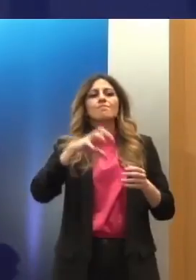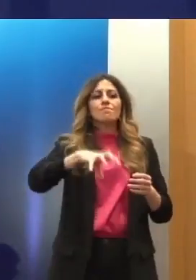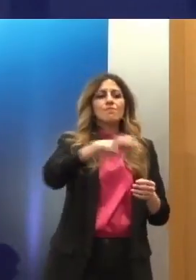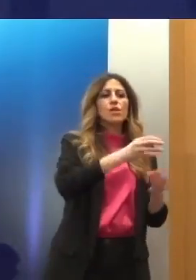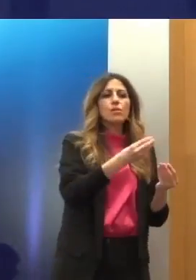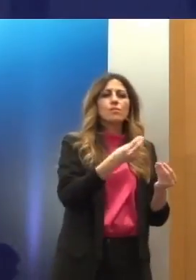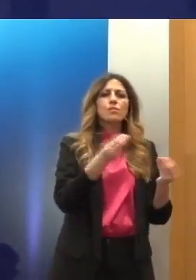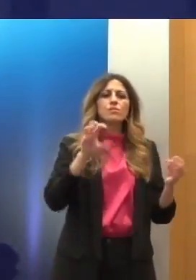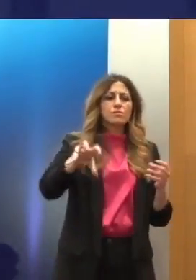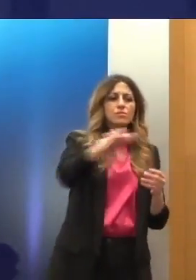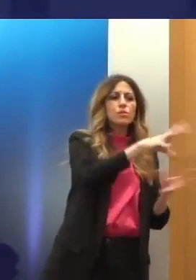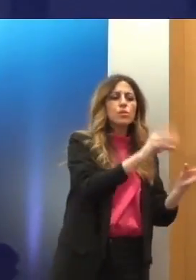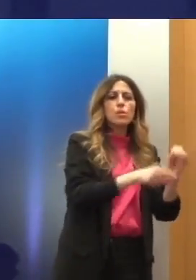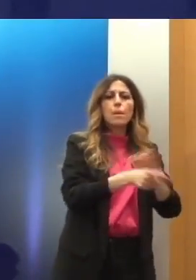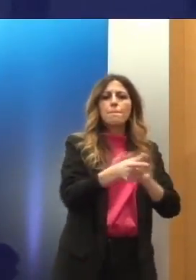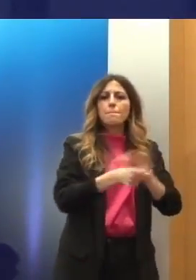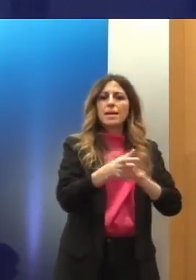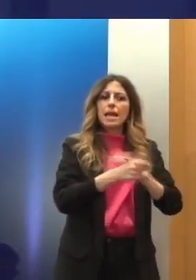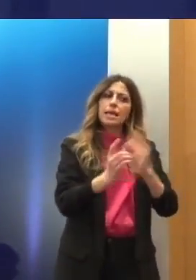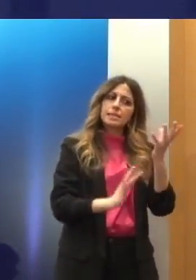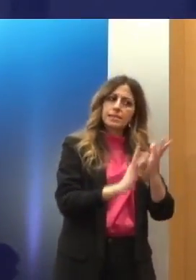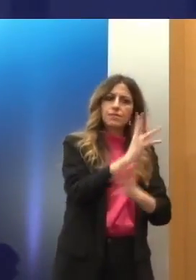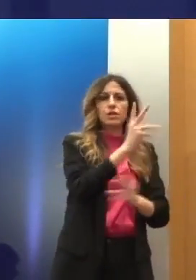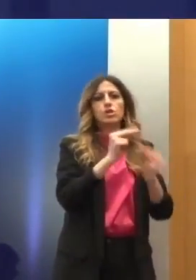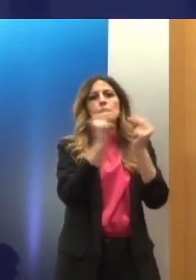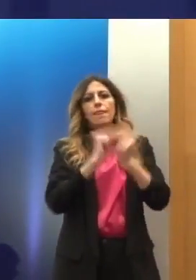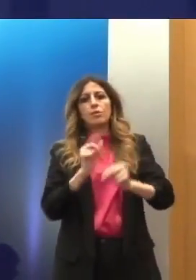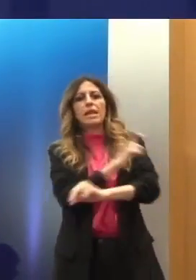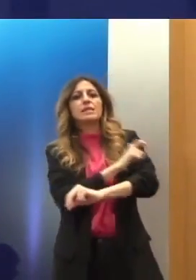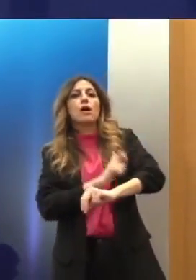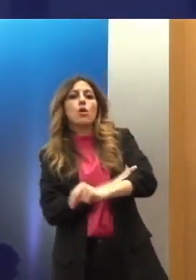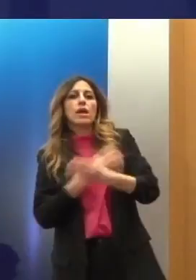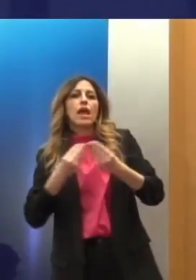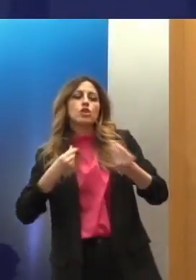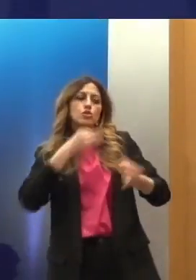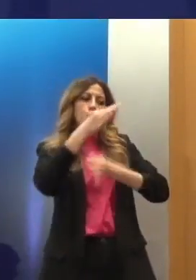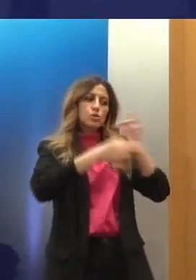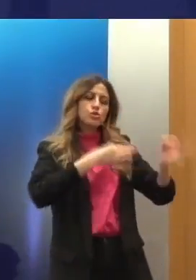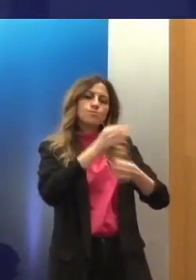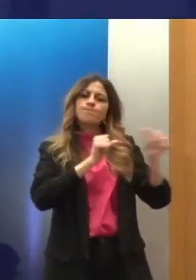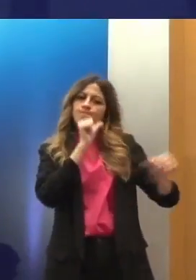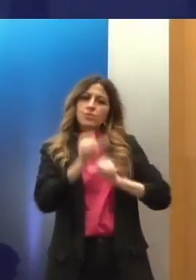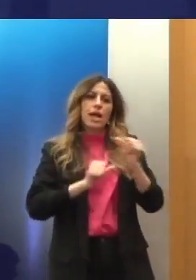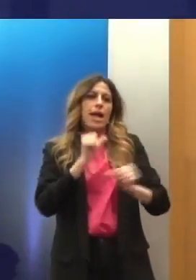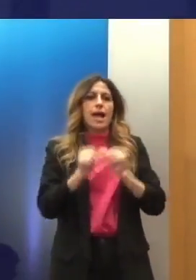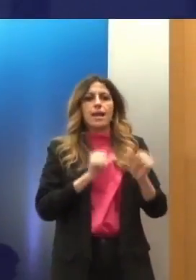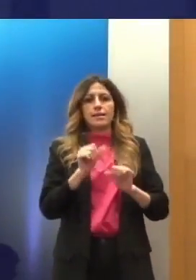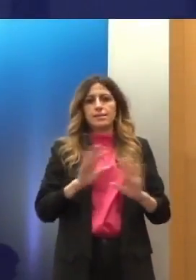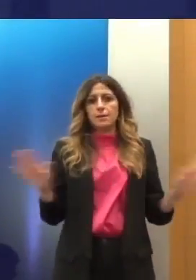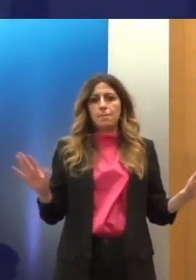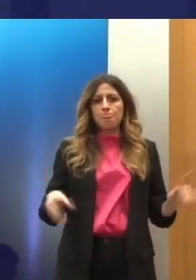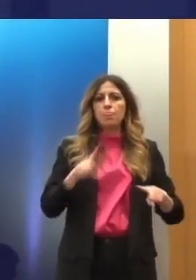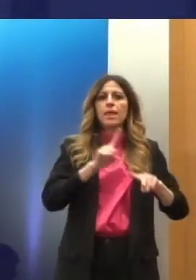μια μεταστροφή πλέον στις συστάσεις των επιτροπών του ΟΗΕ. Περνάμε πλέον από την κράτηση, η οποία πλέον η Ελλάδα